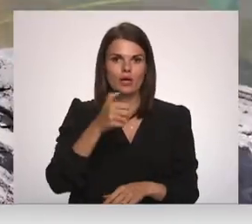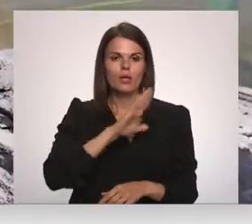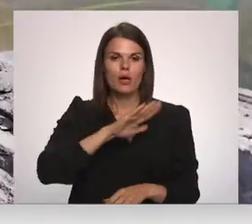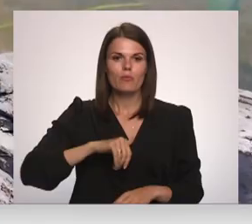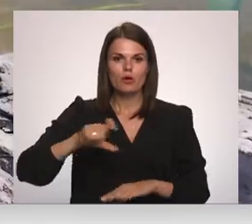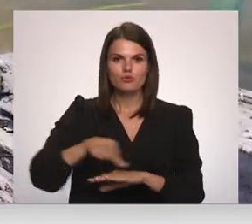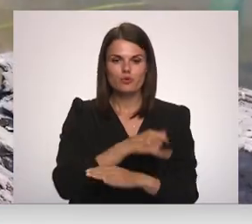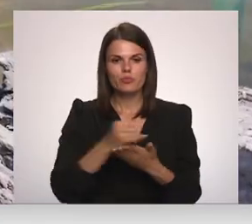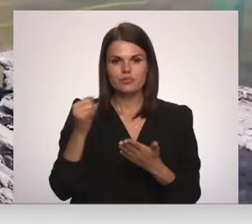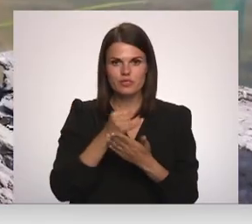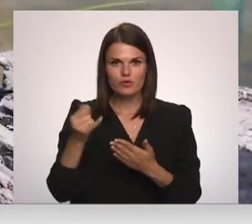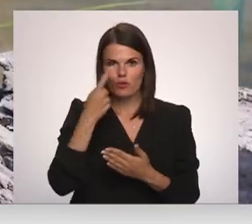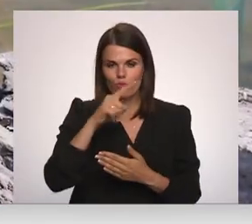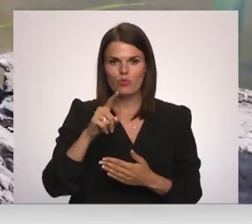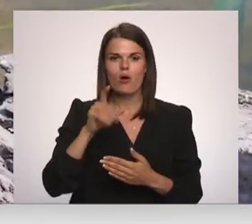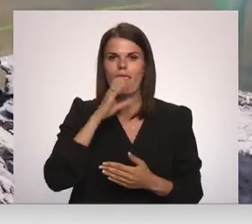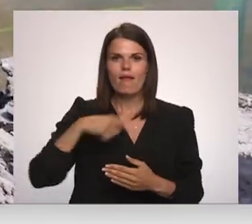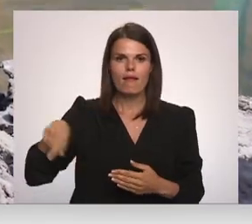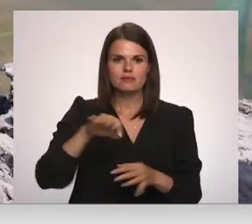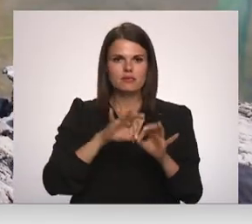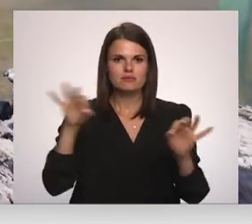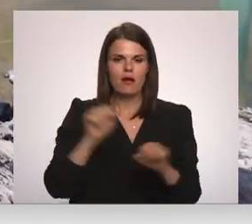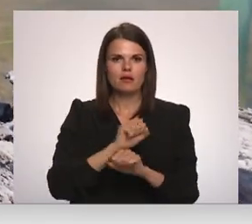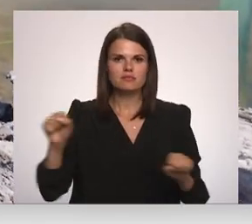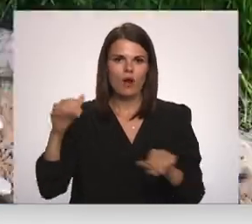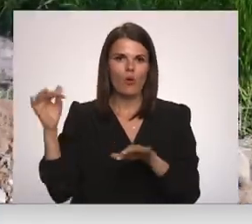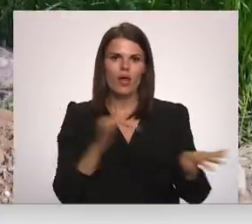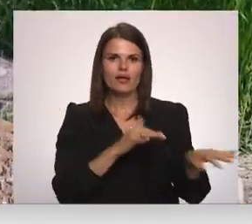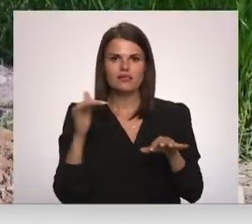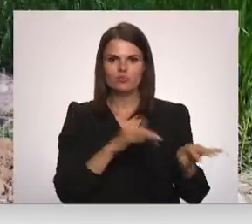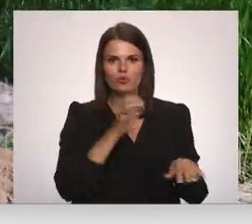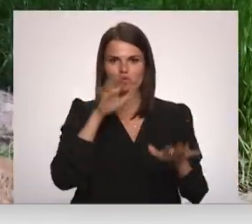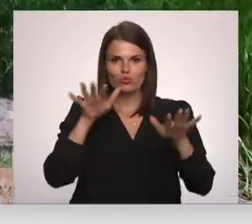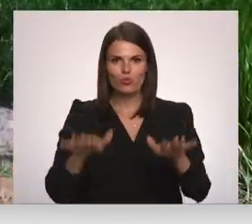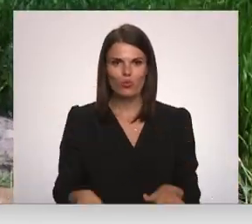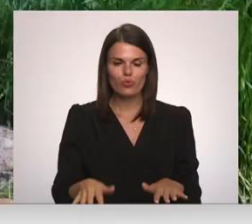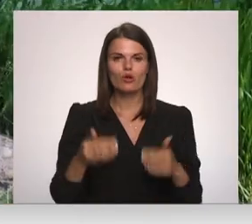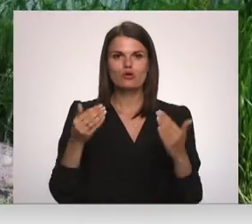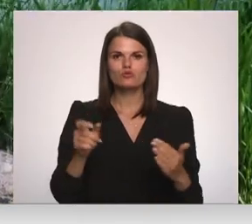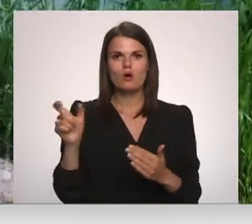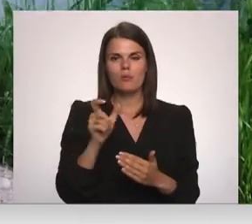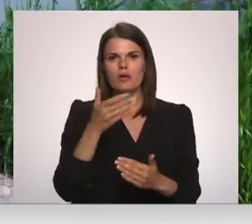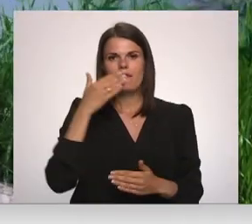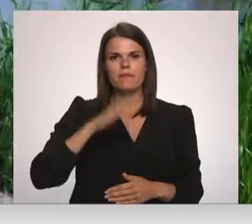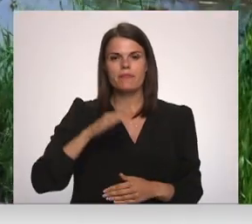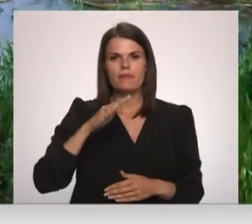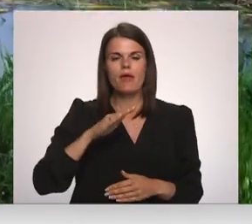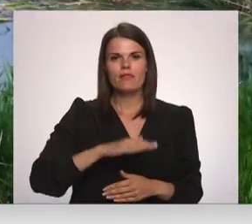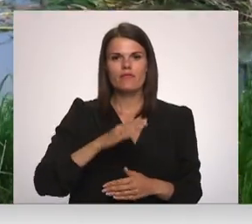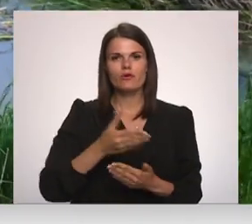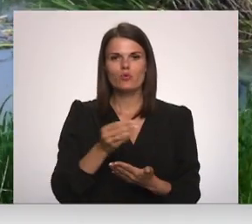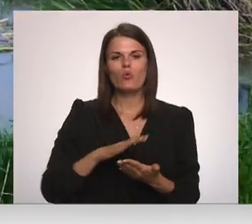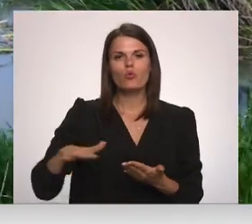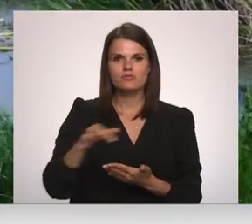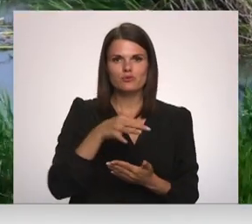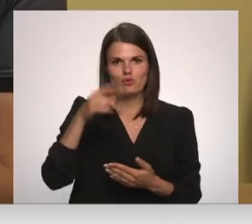durbas upas tīrīšanas no durbas ezera sāka straujāk izplūst ūdens. Šobrīd dienvidkursiem znovada domas strādā pie slūža